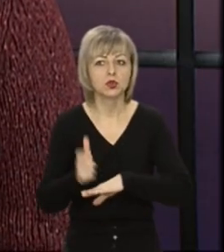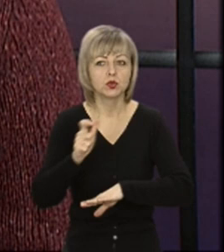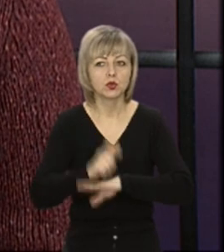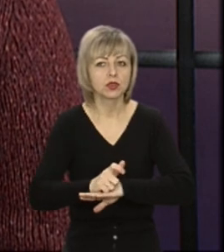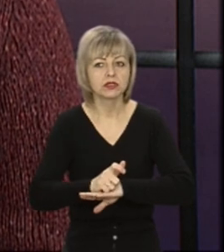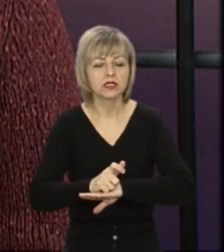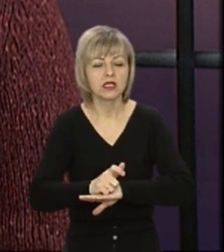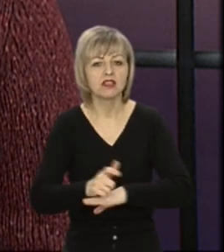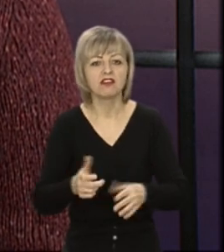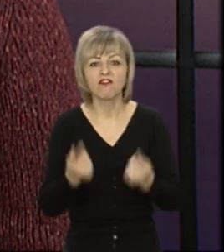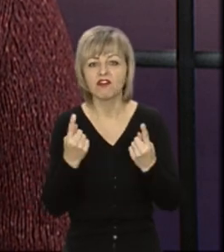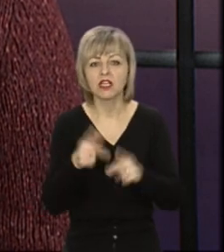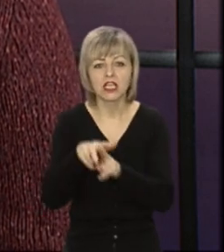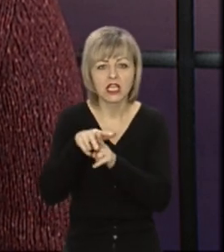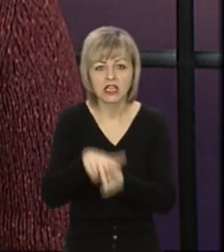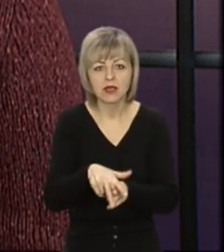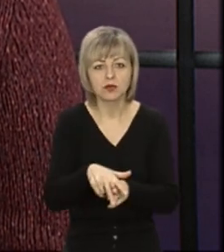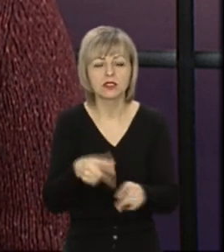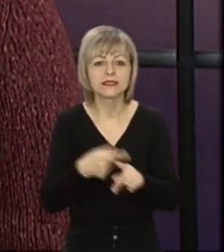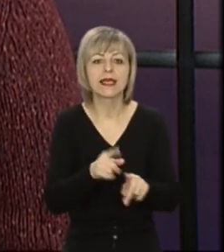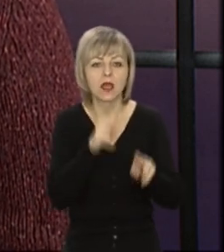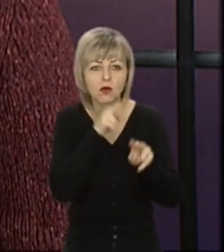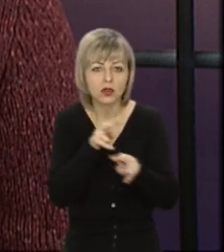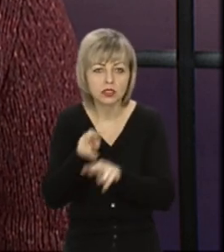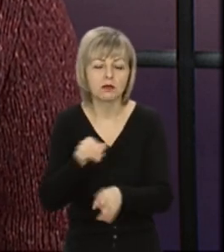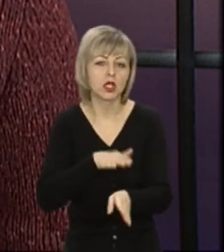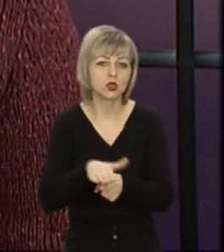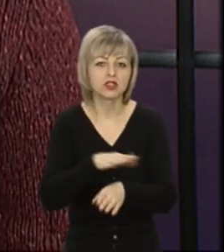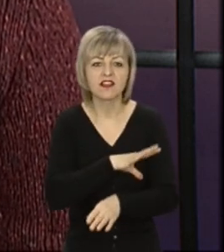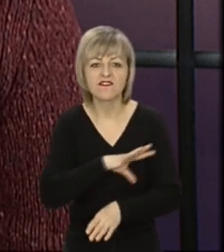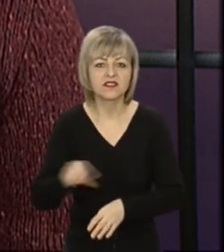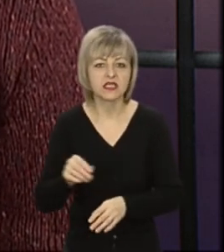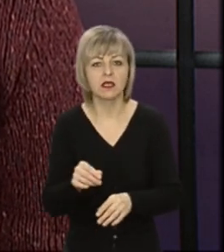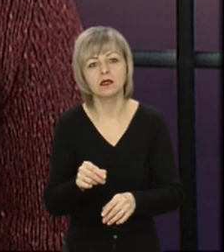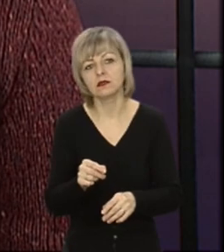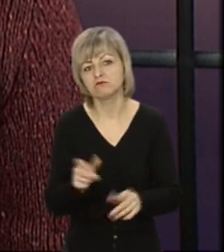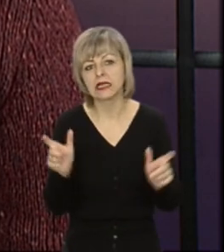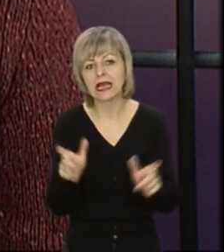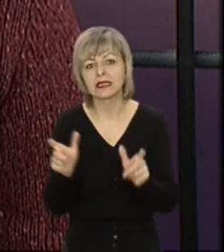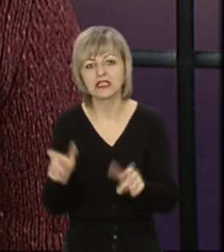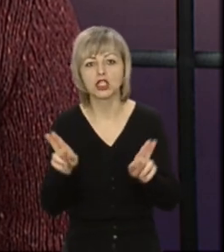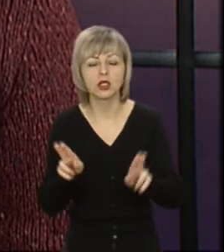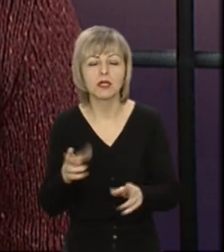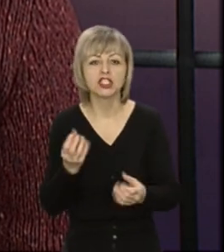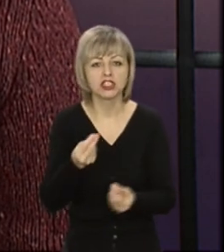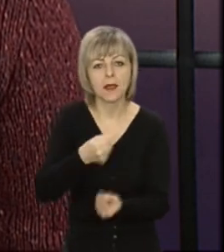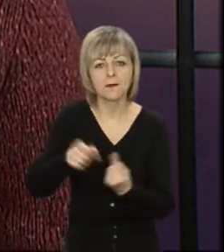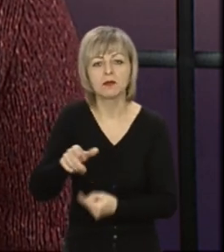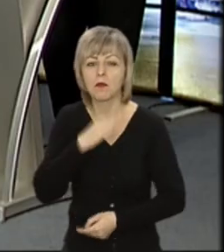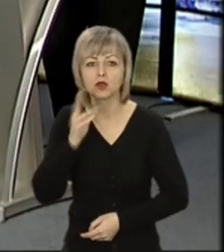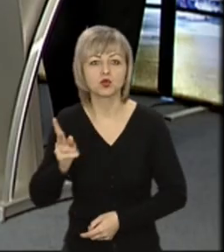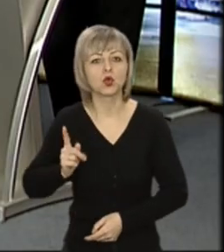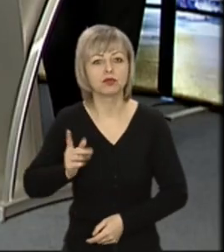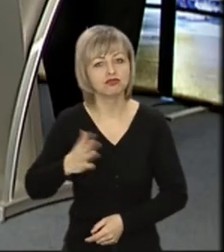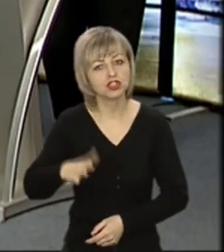Досить велике напруження в частині контролю і дотримання цих карантинних обмежень. Дехто з підприємців навіть ще досі очікує,